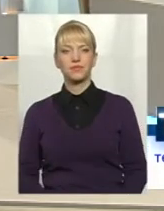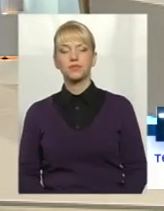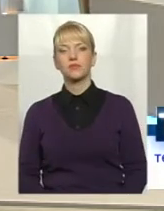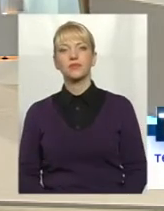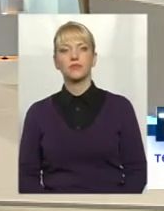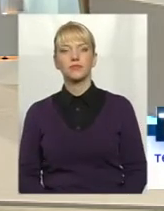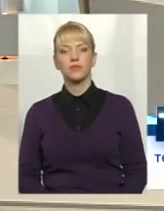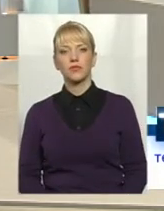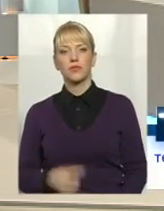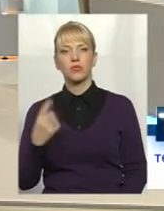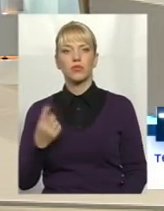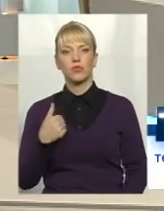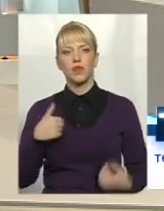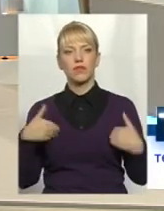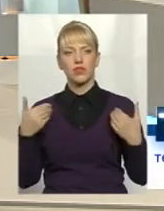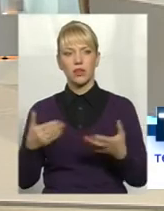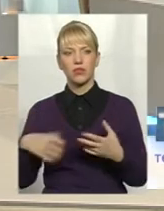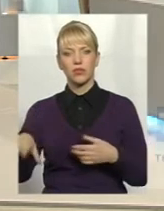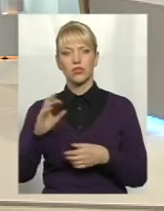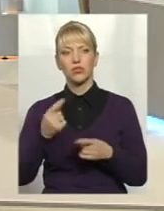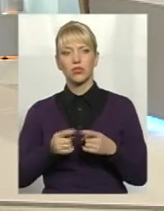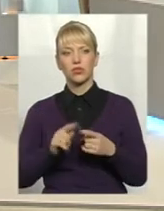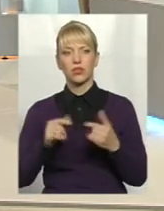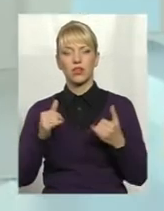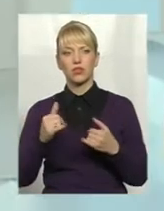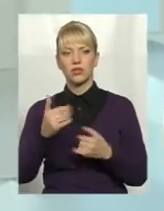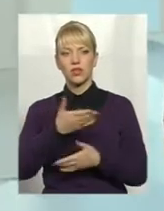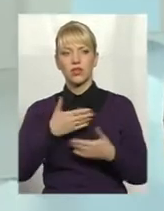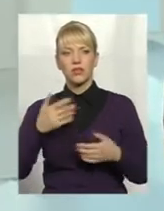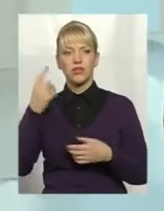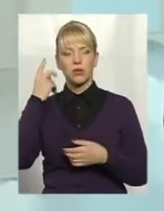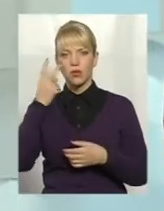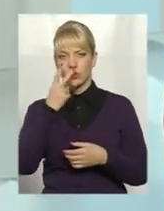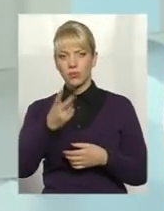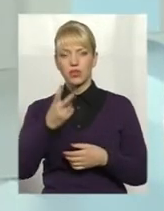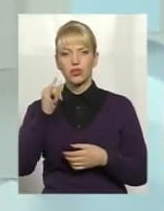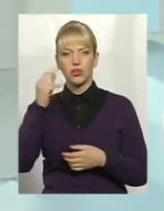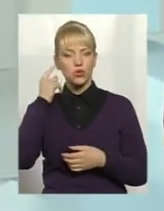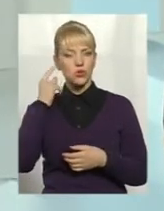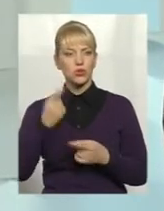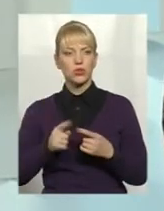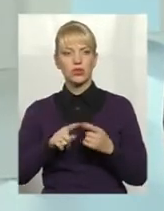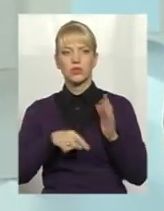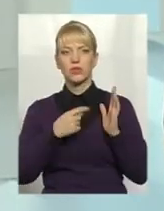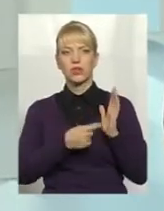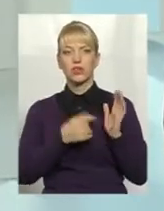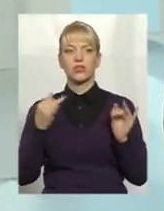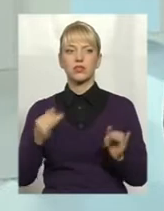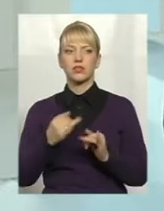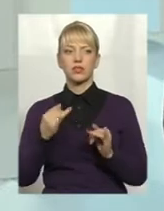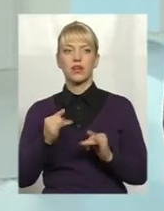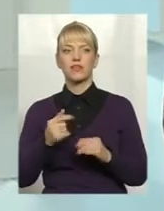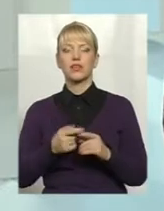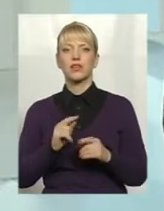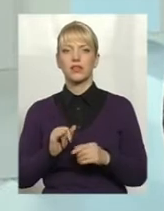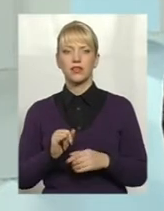По-перше, я вітаюся. Всі, хто зараз нас бачить, чує. Питання дуже цікаве. І, в